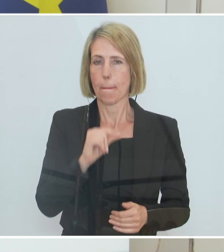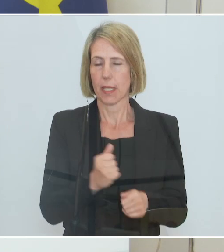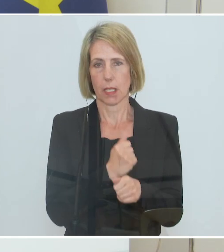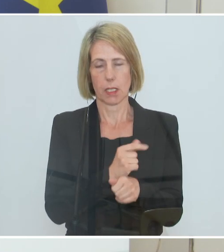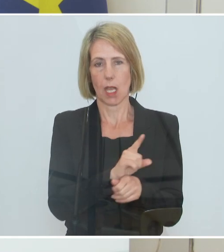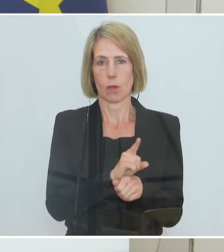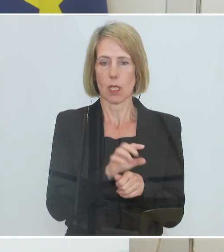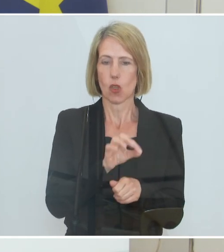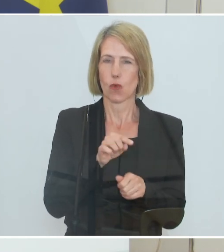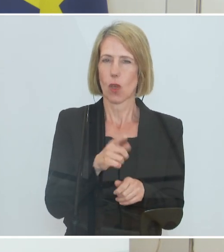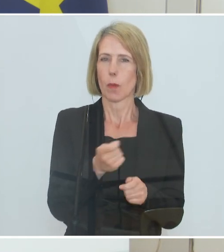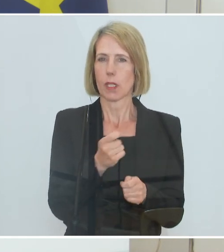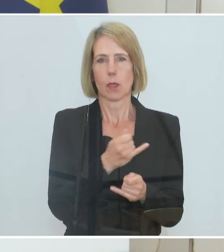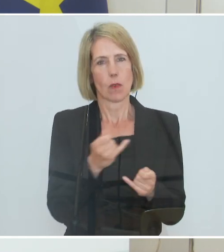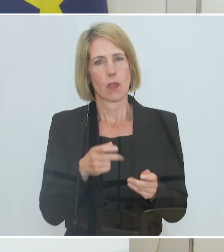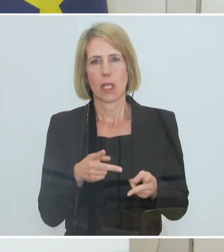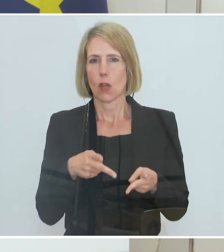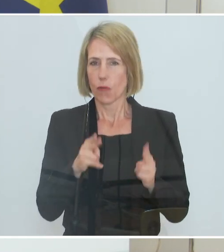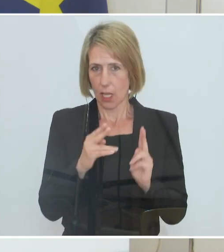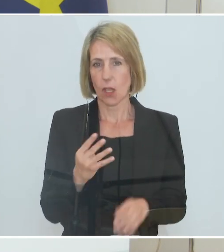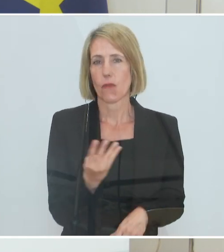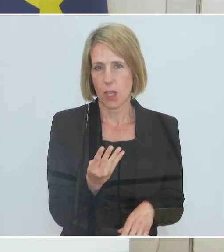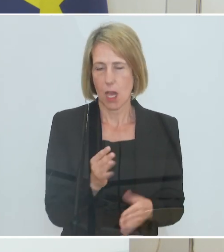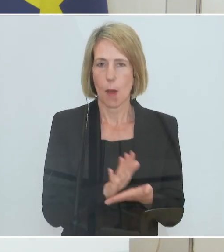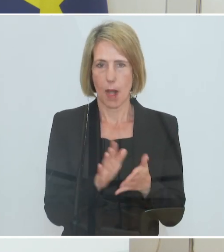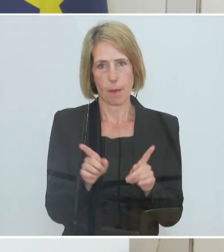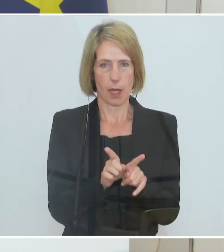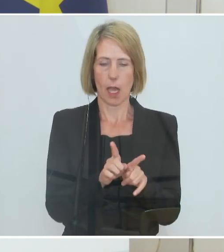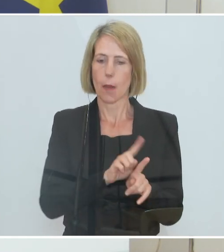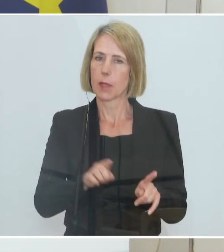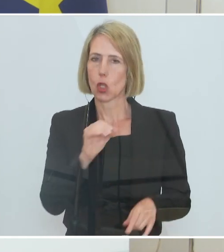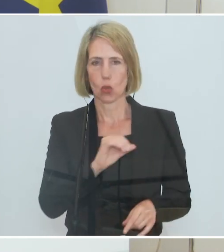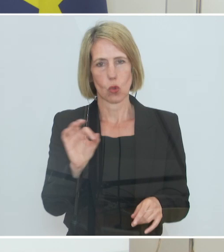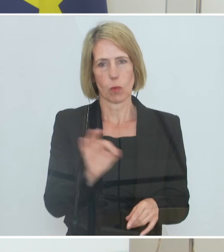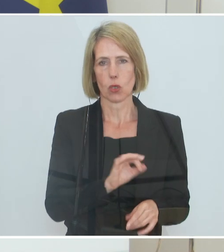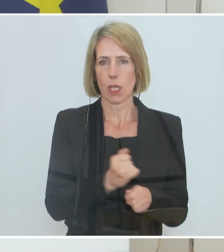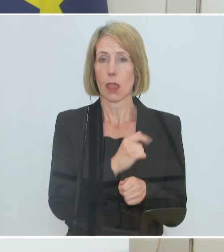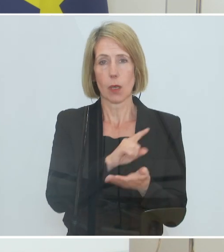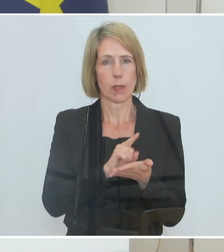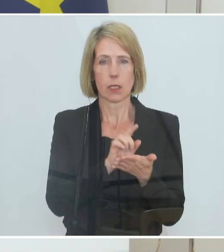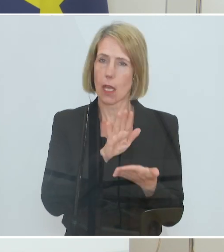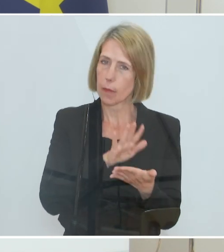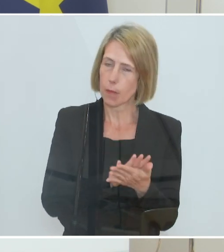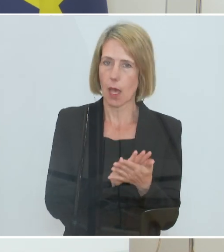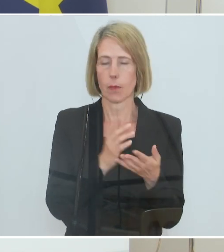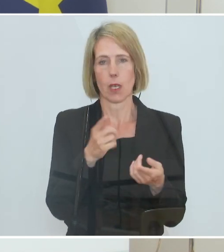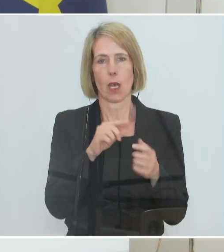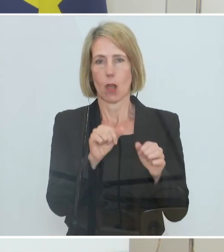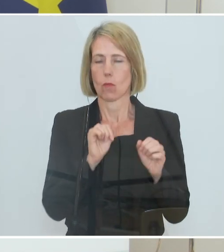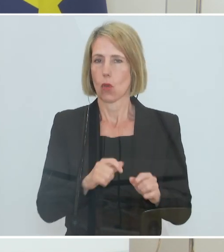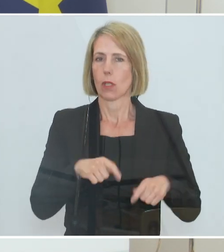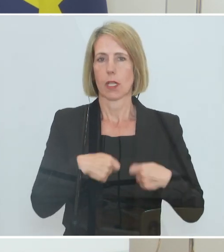sein für diese Betriebe wie in der Phase 4. Also bis zu 0 Prozent Arbeitszeit und auch die Möglichkeit,